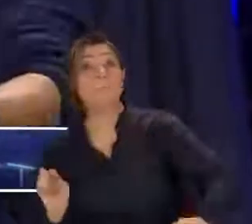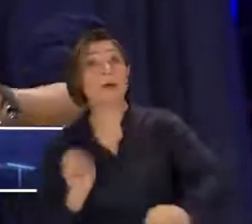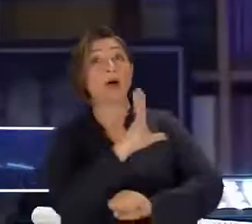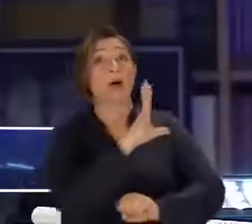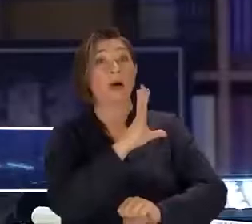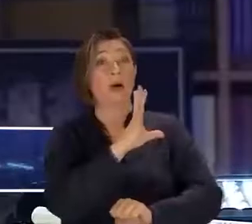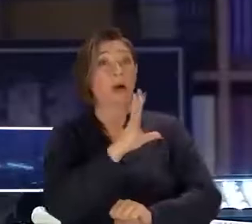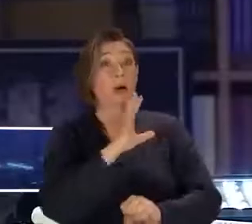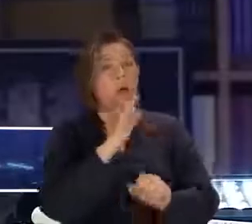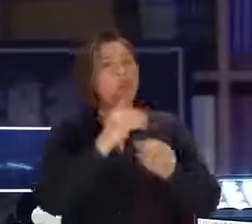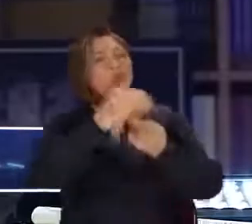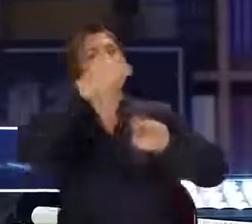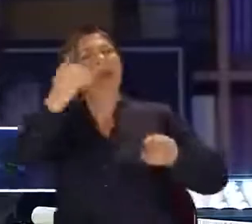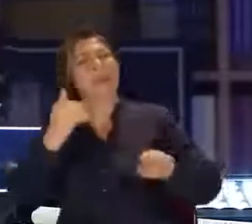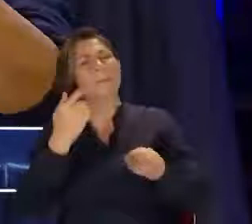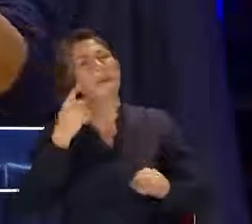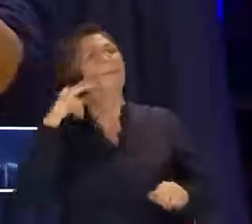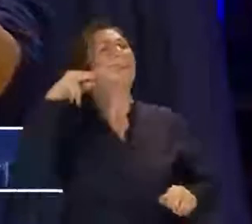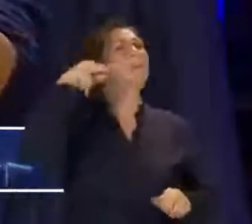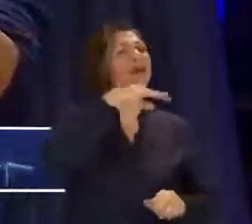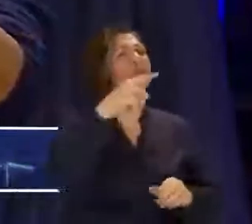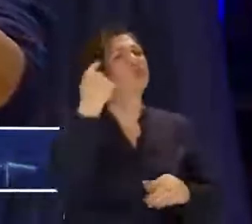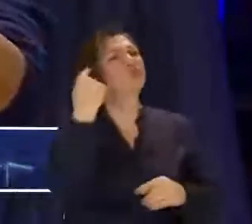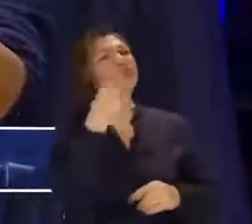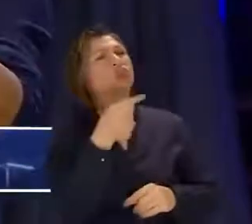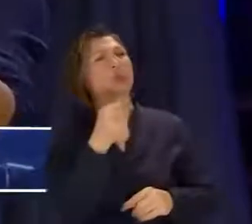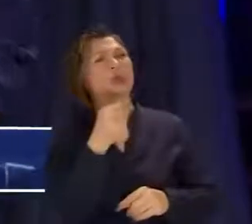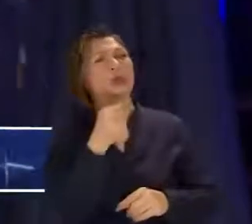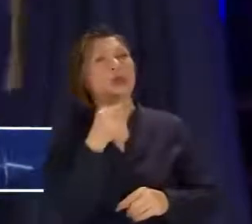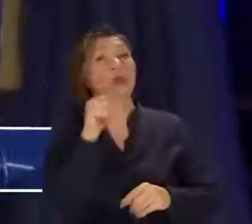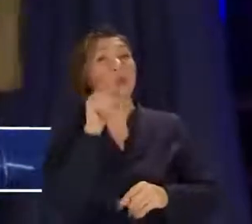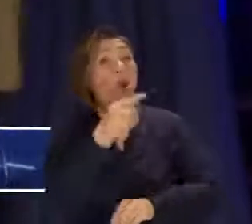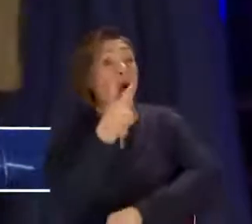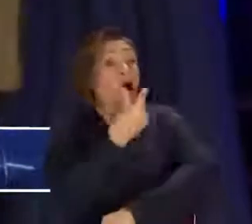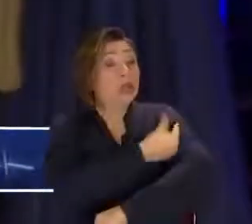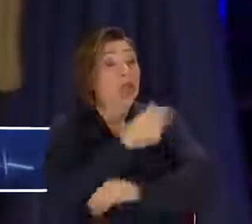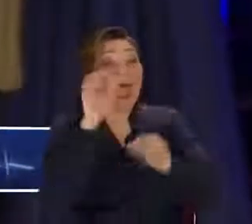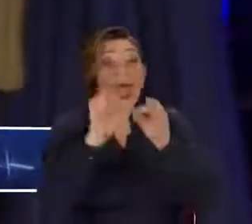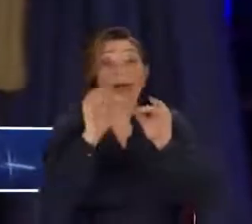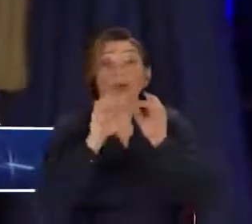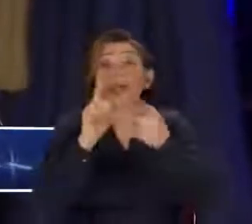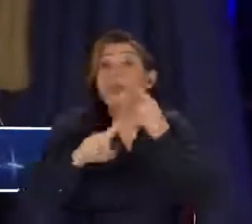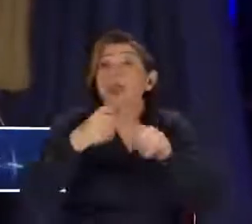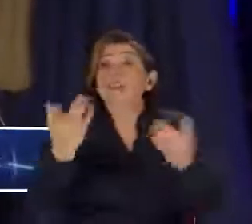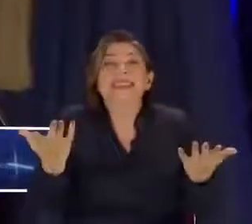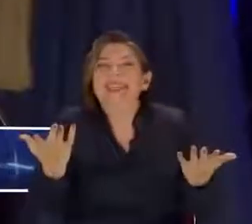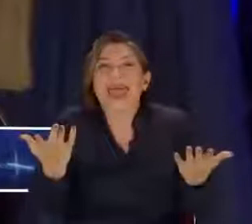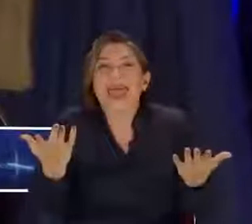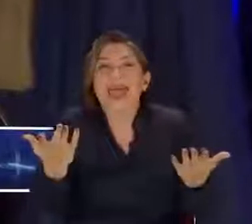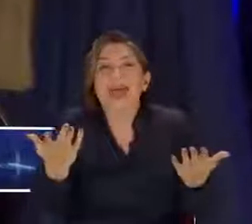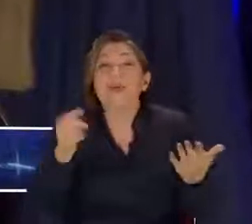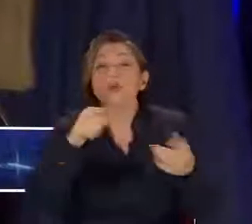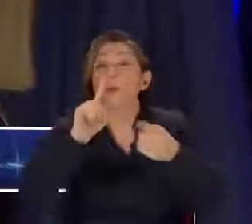uzaktan şöyle bir çıkın. Çıkın ve şunu düşünün değil mi? Ya bu aşının ekonomi politiği nedir? Burada